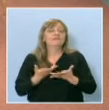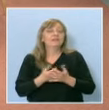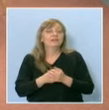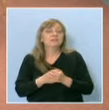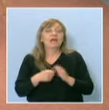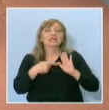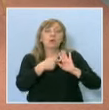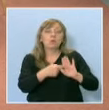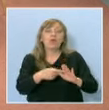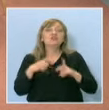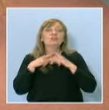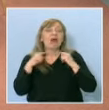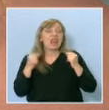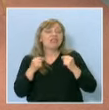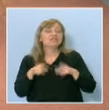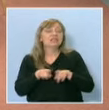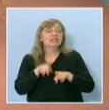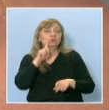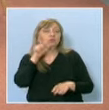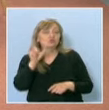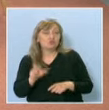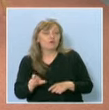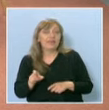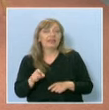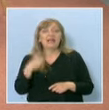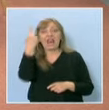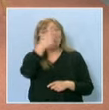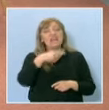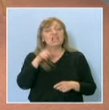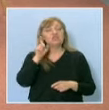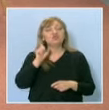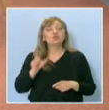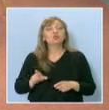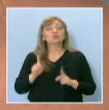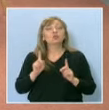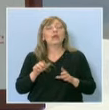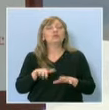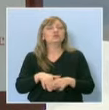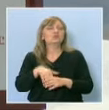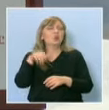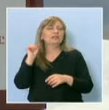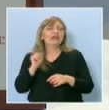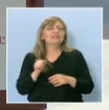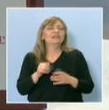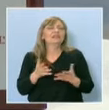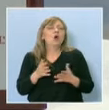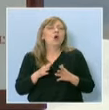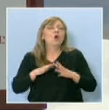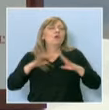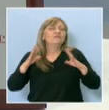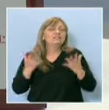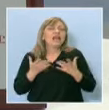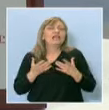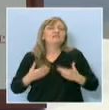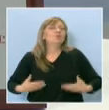Левски като човек, като личност, която се отрека от всякакви битови, жизнени